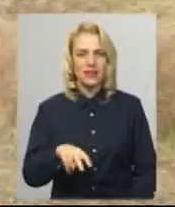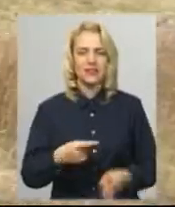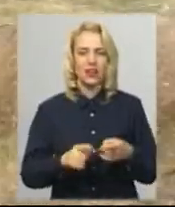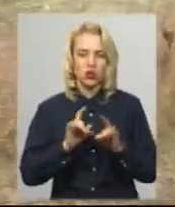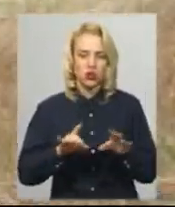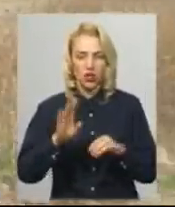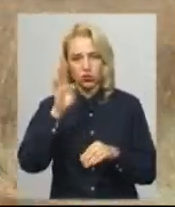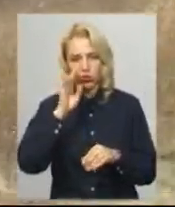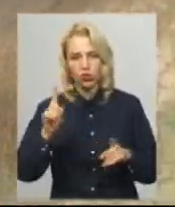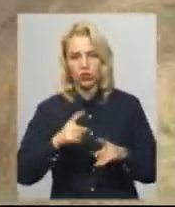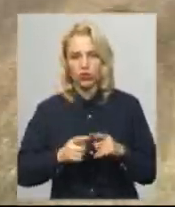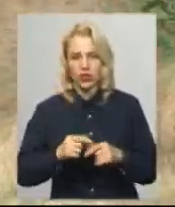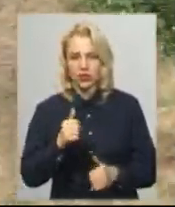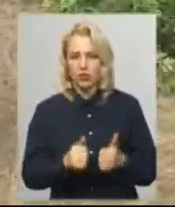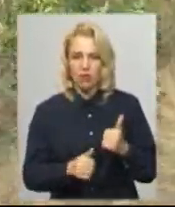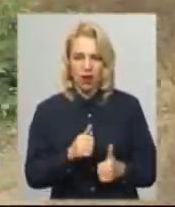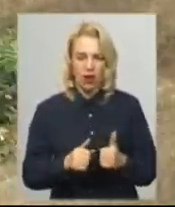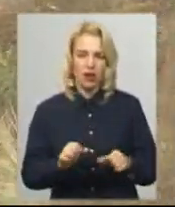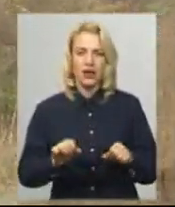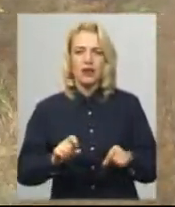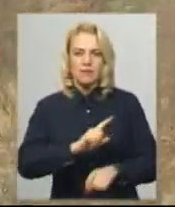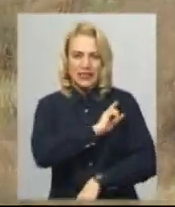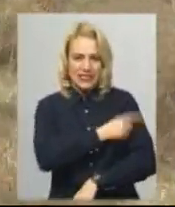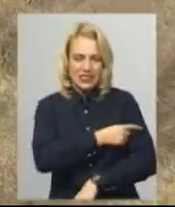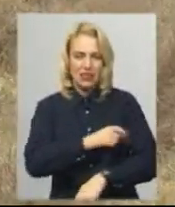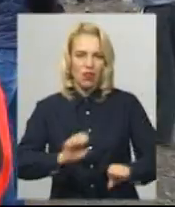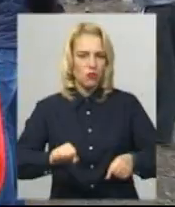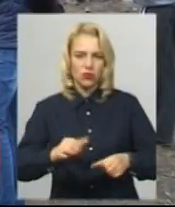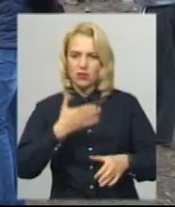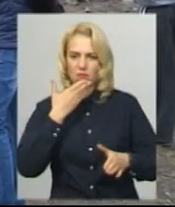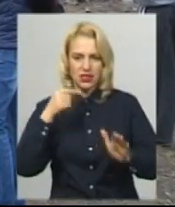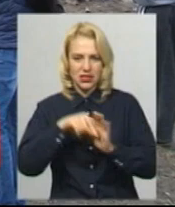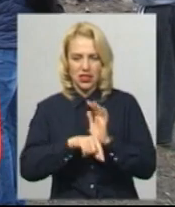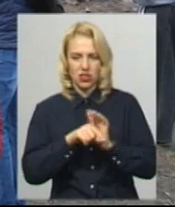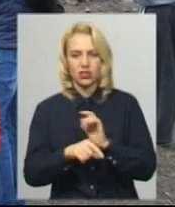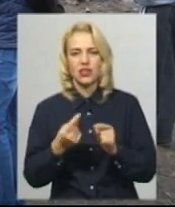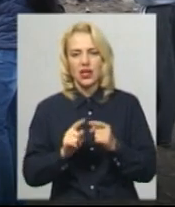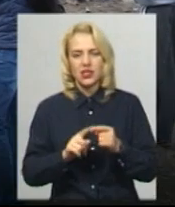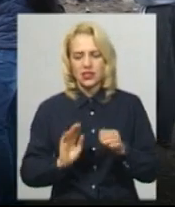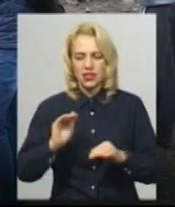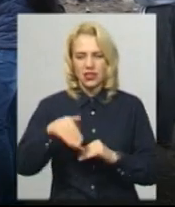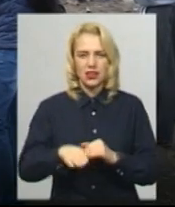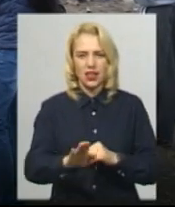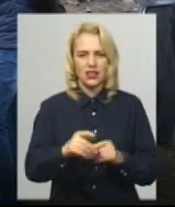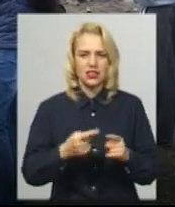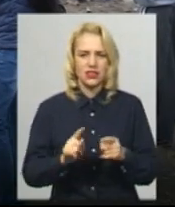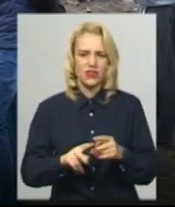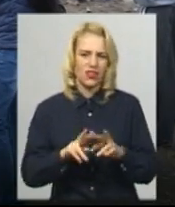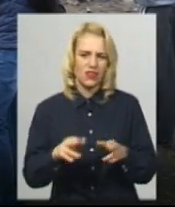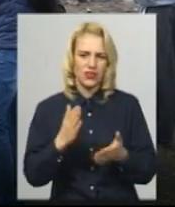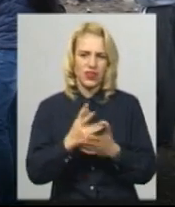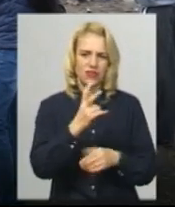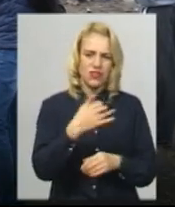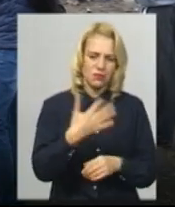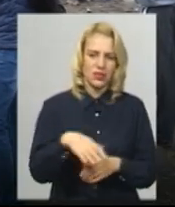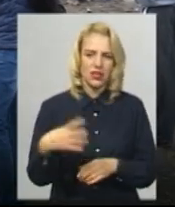на цих змаганнях потужній мотоцикли не відіграє важливу роль. «На цій трасі ці мотоцикли рівні, що в нас є 250, є